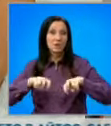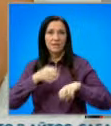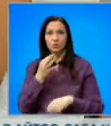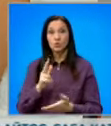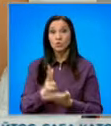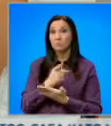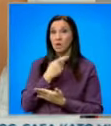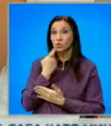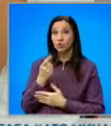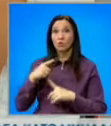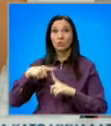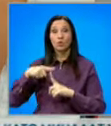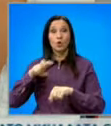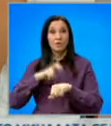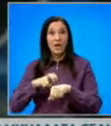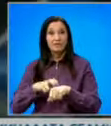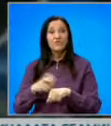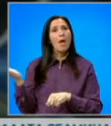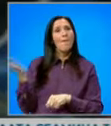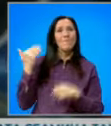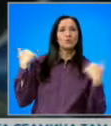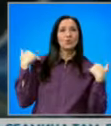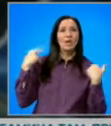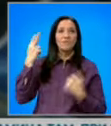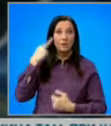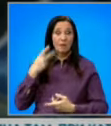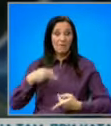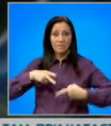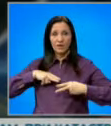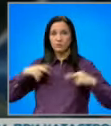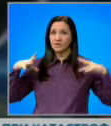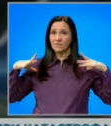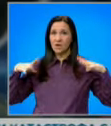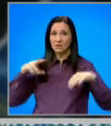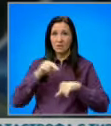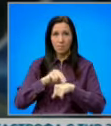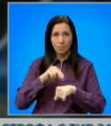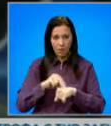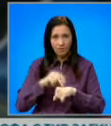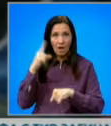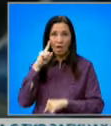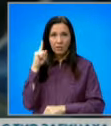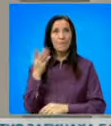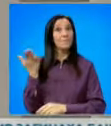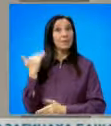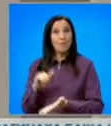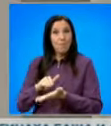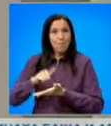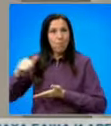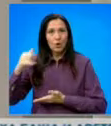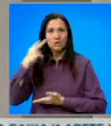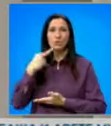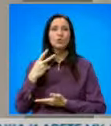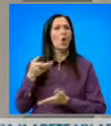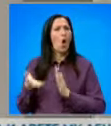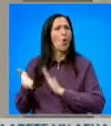18-годишният Теодор Давчев е бил студент във Великобритания и прибрал се за вакансията в Пловдив. Ден преди полета си за Лондон той